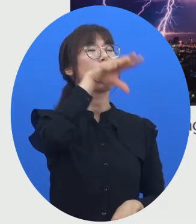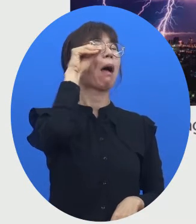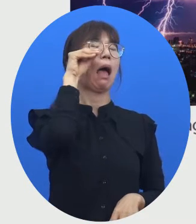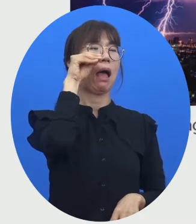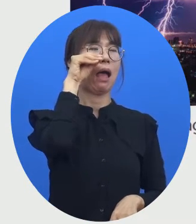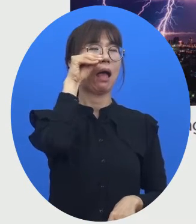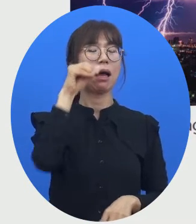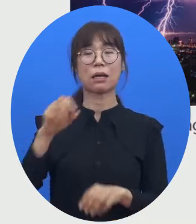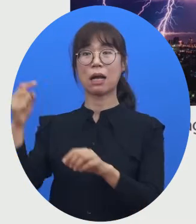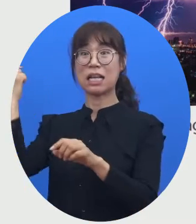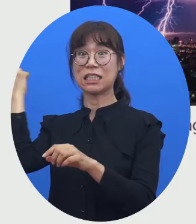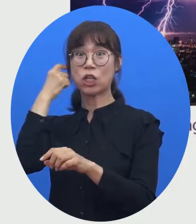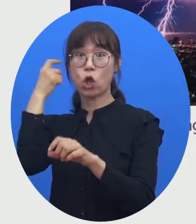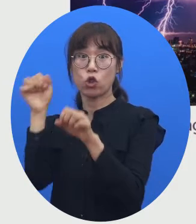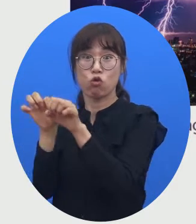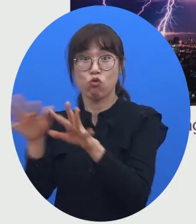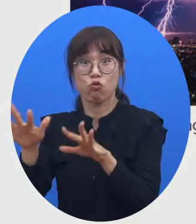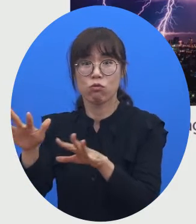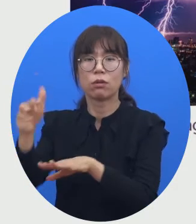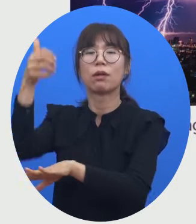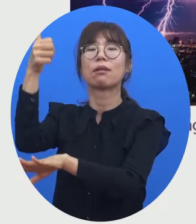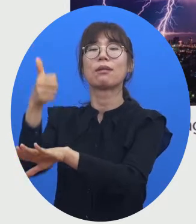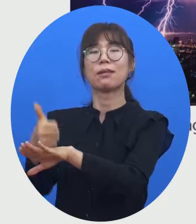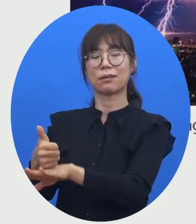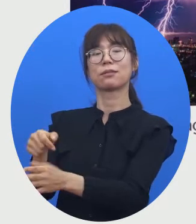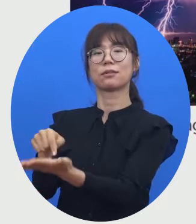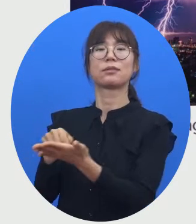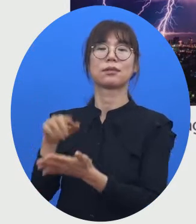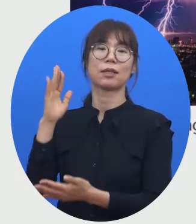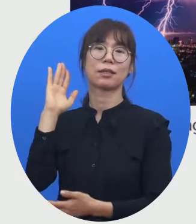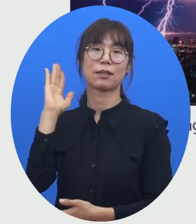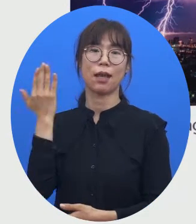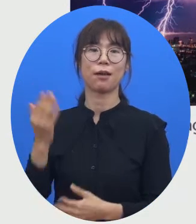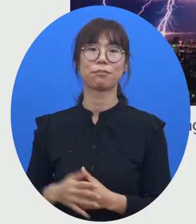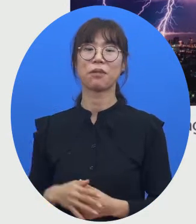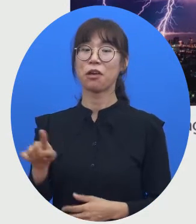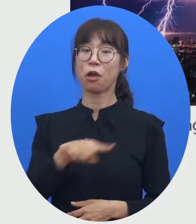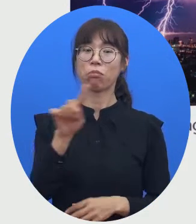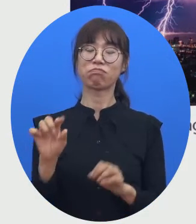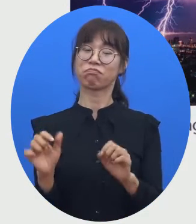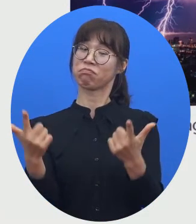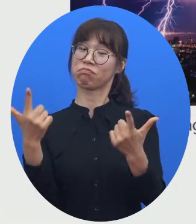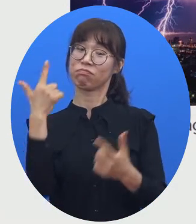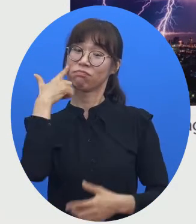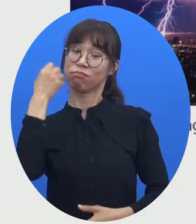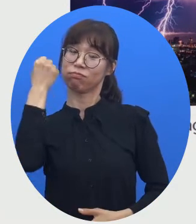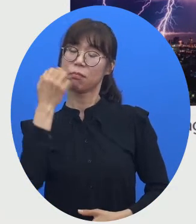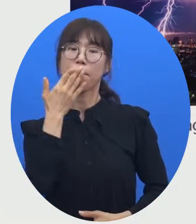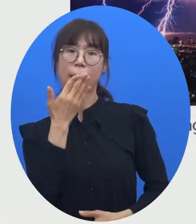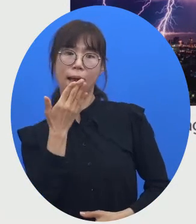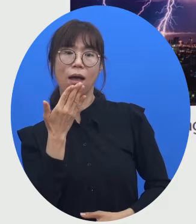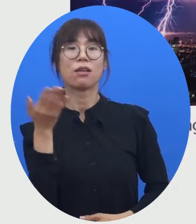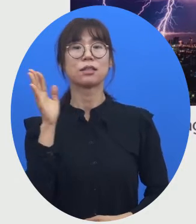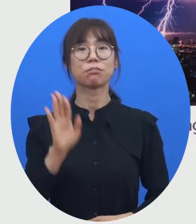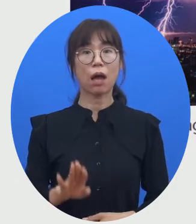천둥소리는 항상 나중에 들어갑니다. 여러분들은 아니라고 생각할 수도 있습니다만